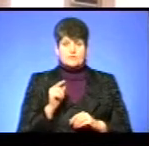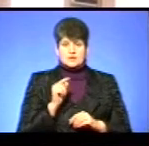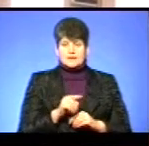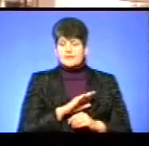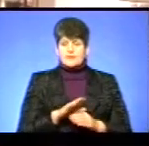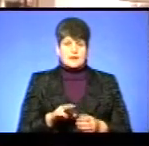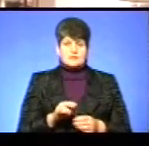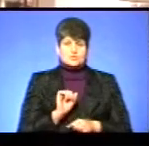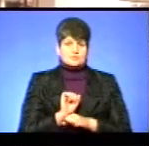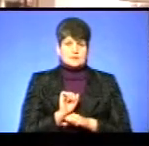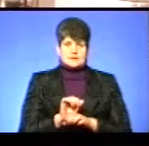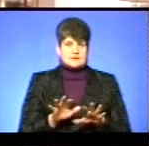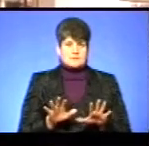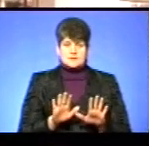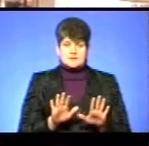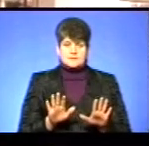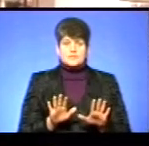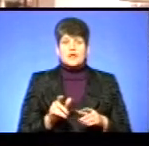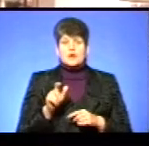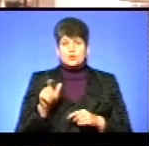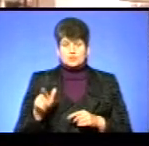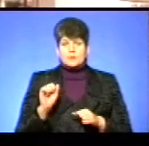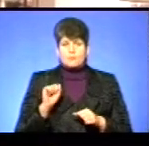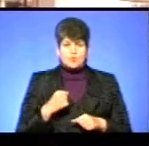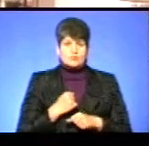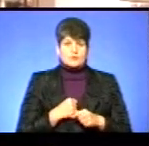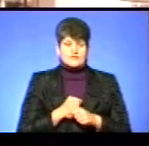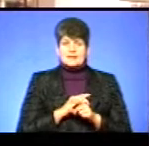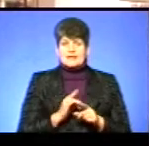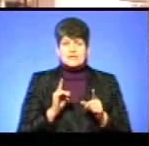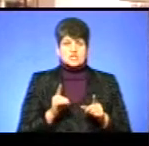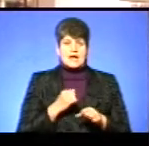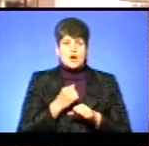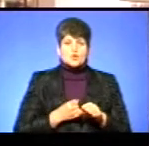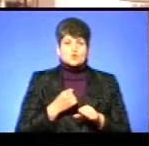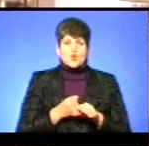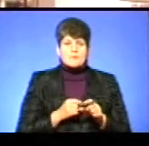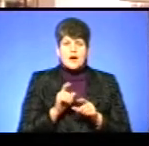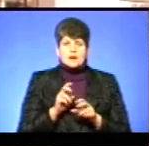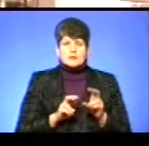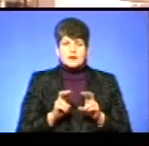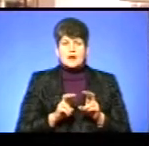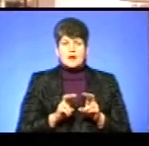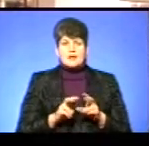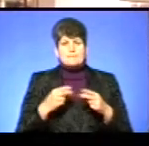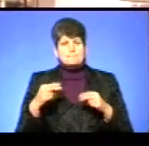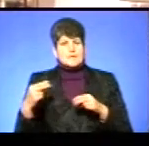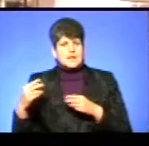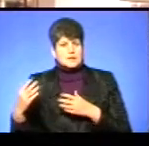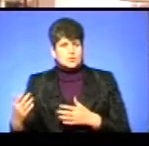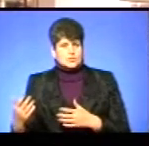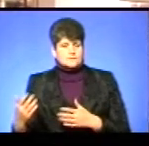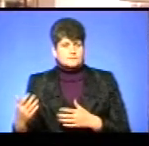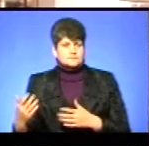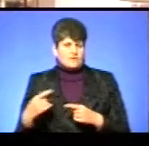стоять на місці. Люди з цією спеціальністю можуть працювати не лише розробниками, але й маркетологами, ну,